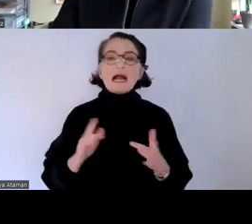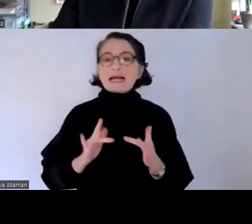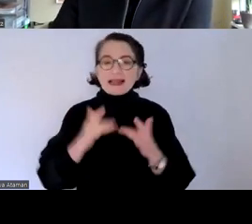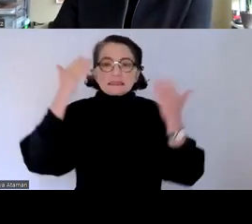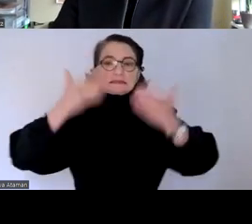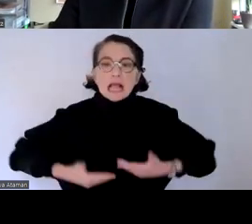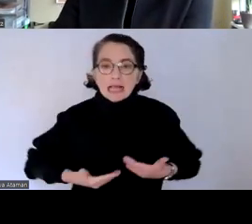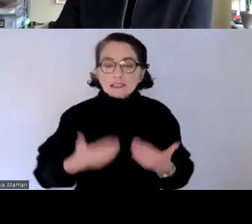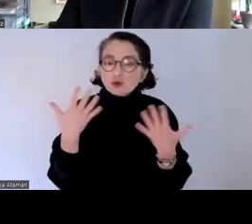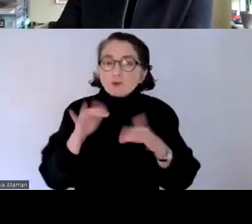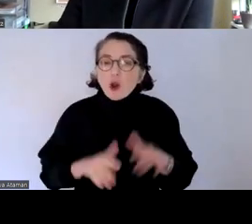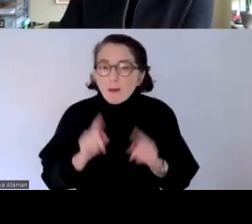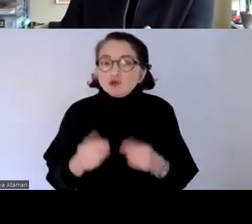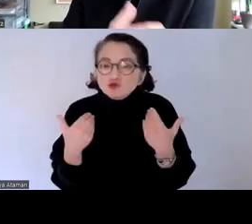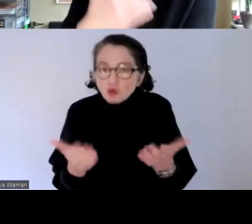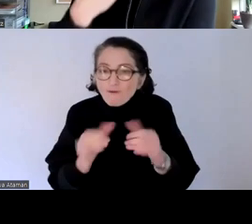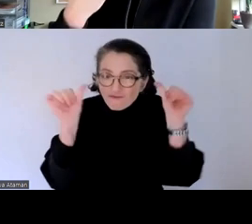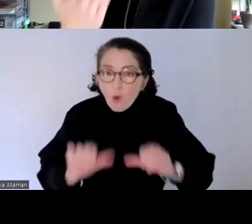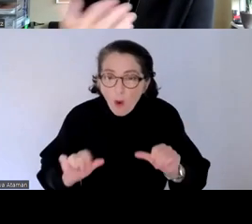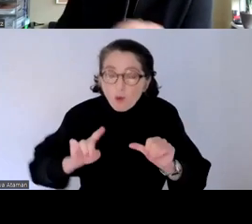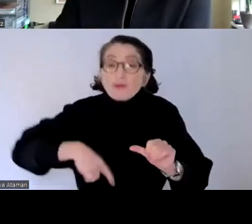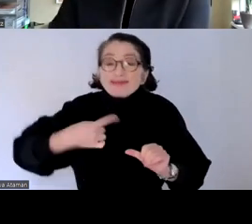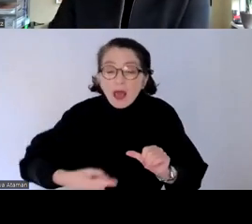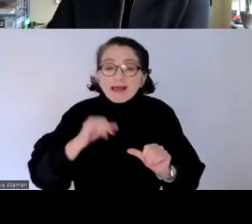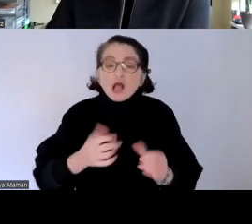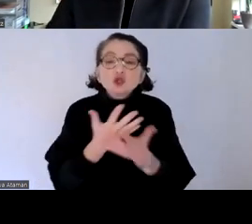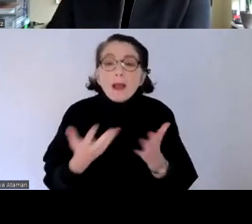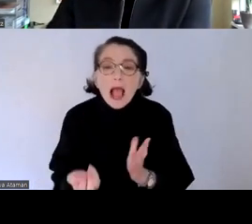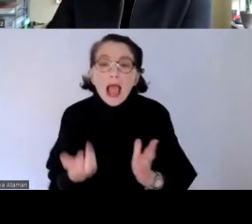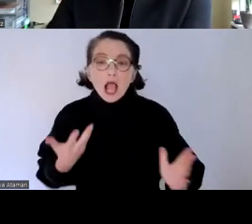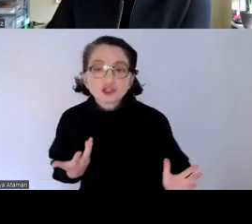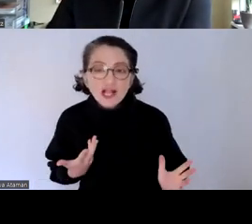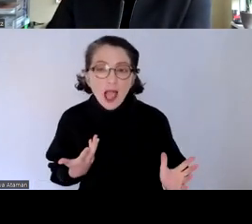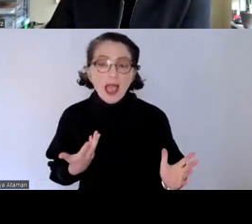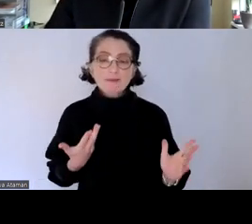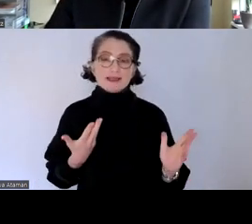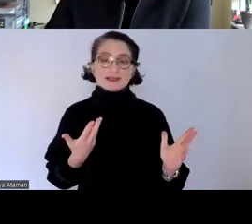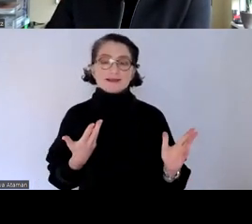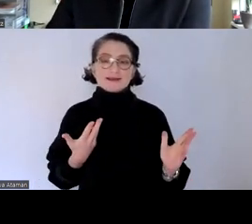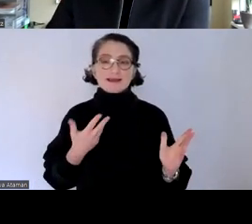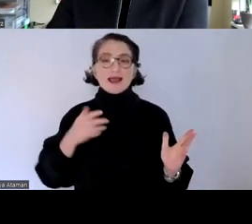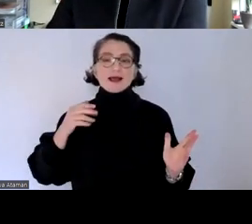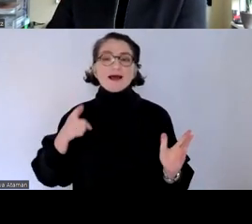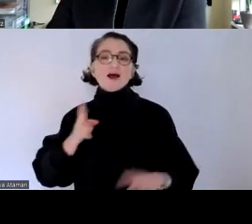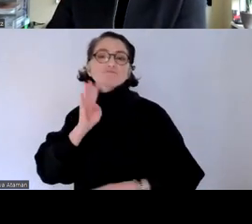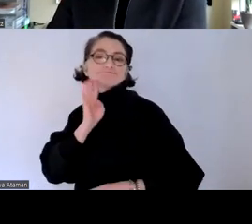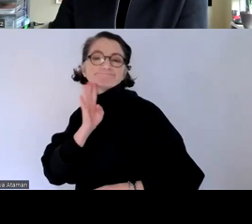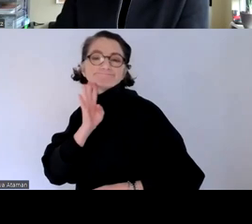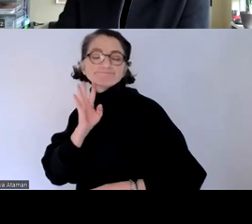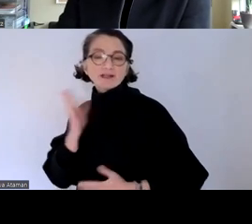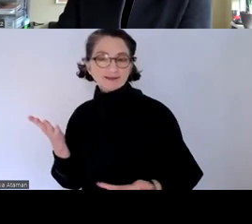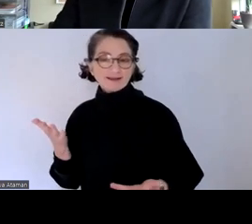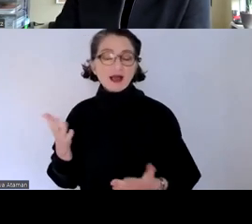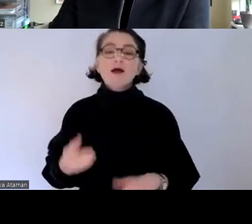so programmiert sein soll dass sie eben auch über eine sprachausgabe gelesen werden kann dass